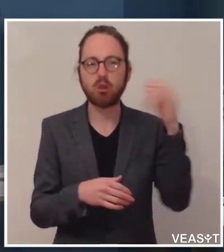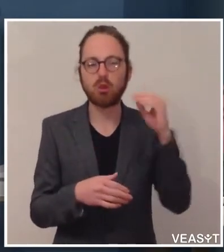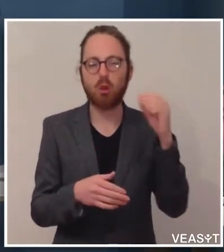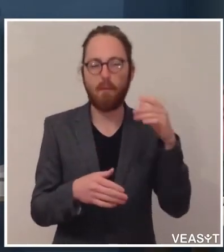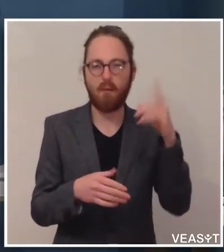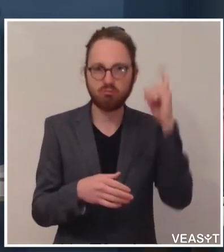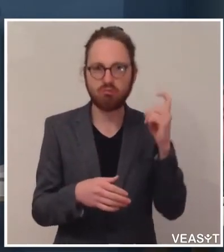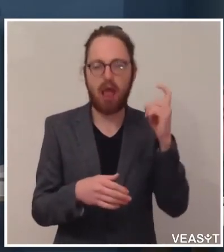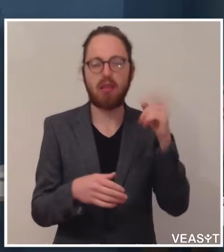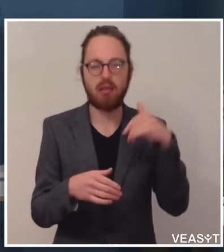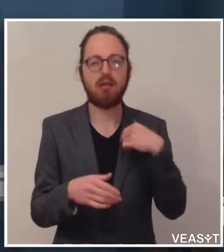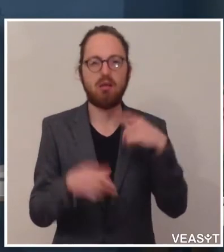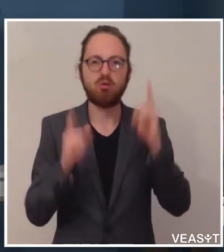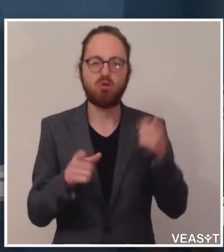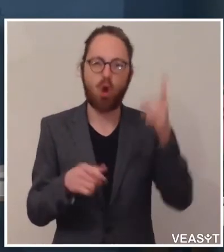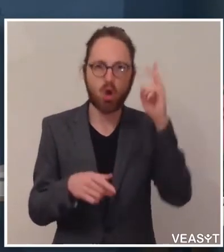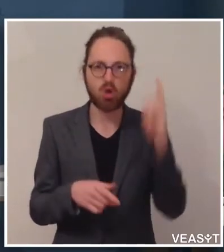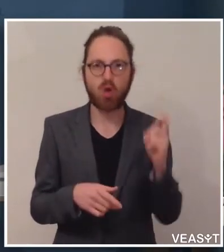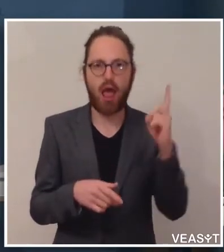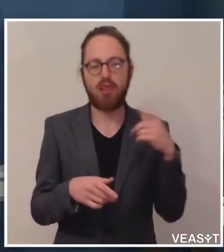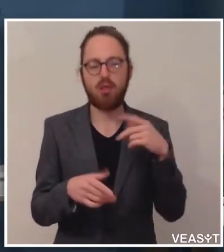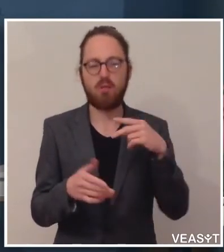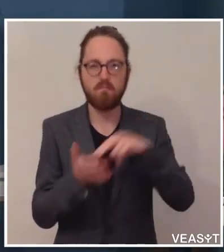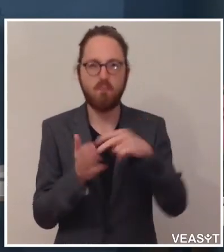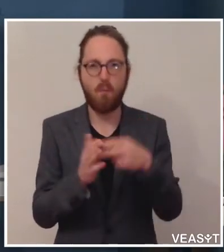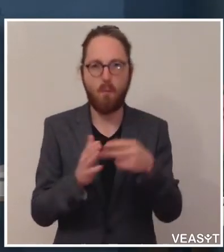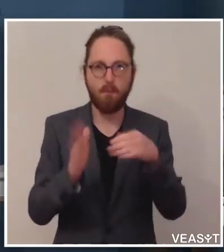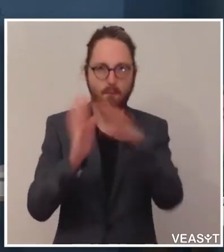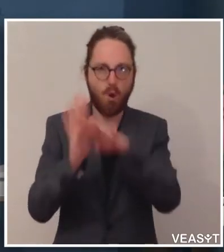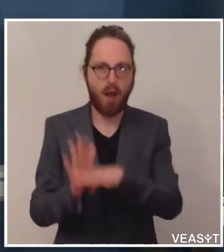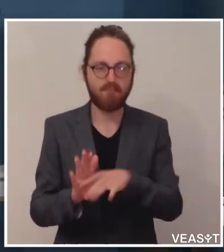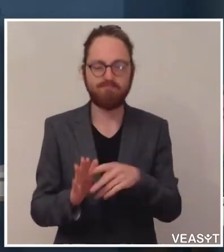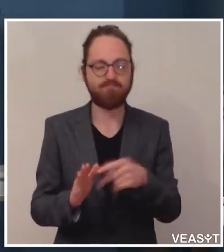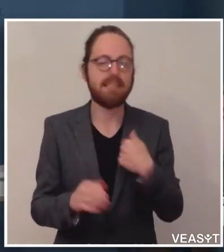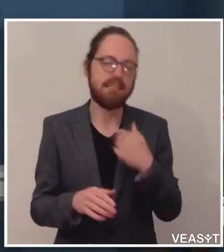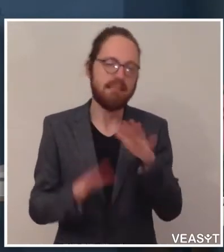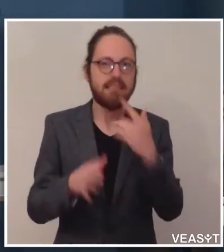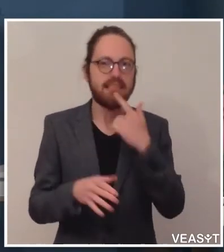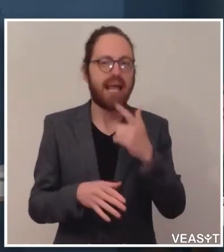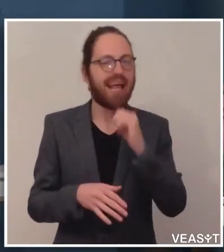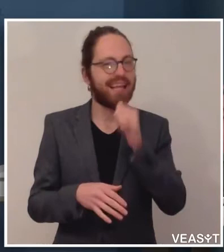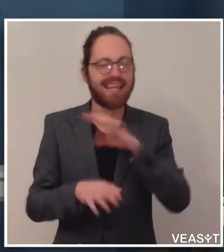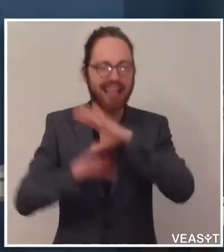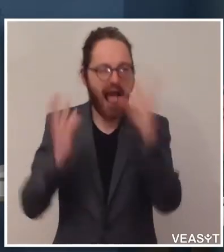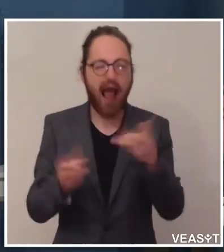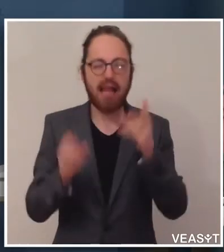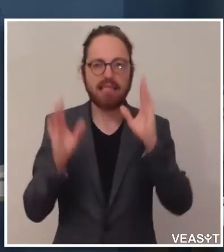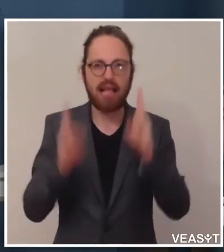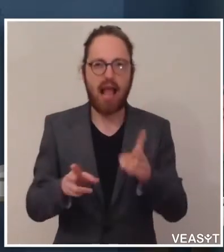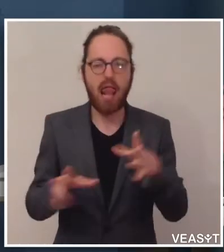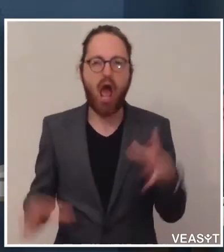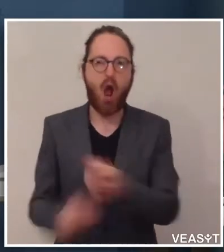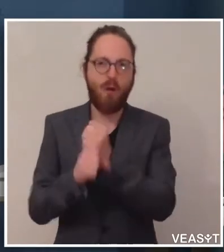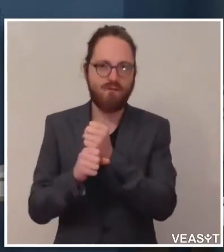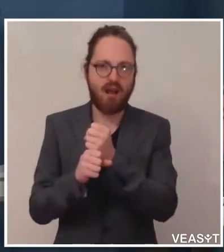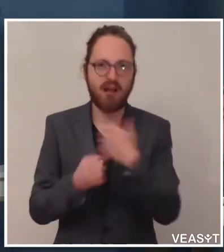würde mich jetzt nicht trauen zu sagen, dass wir alles auffangen können. Es sind ja eine große Anzahl an Kindern und jungen Menschen, die